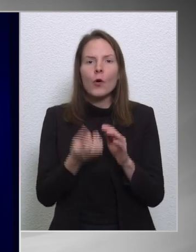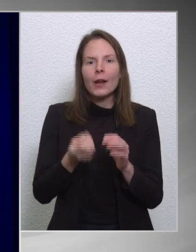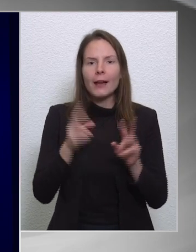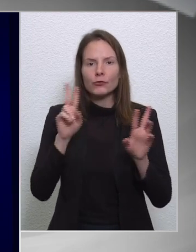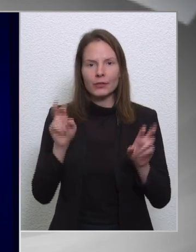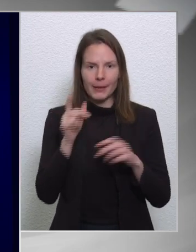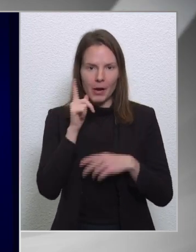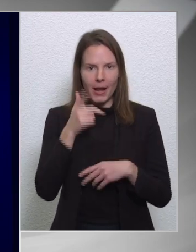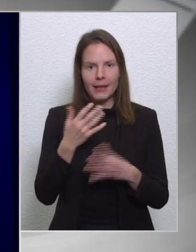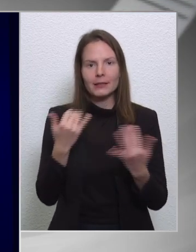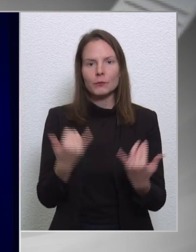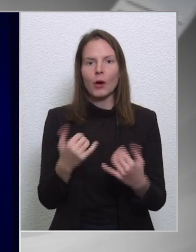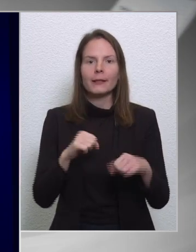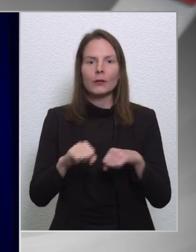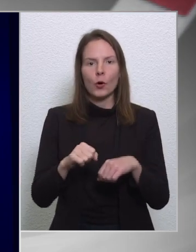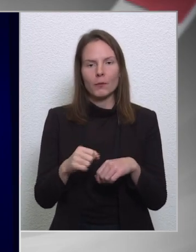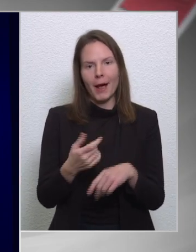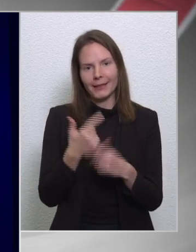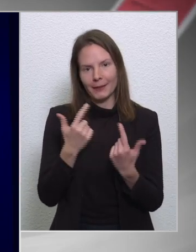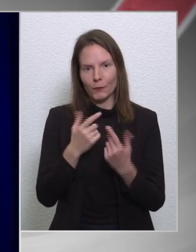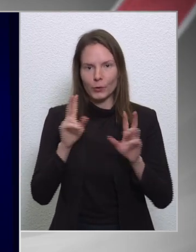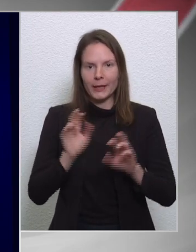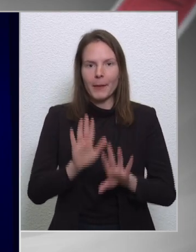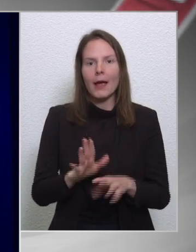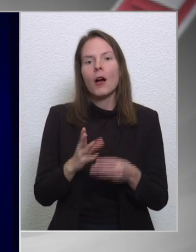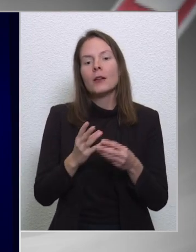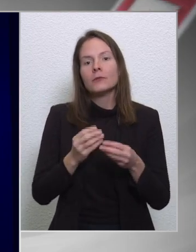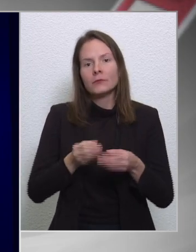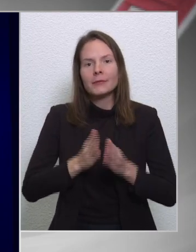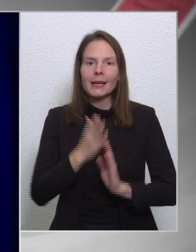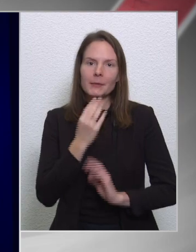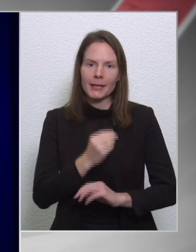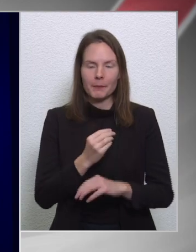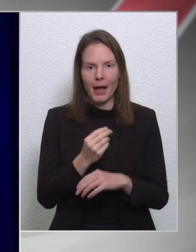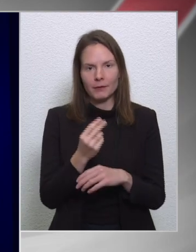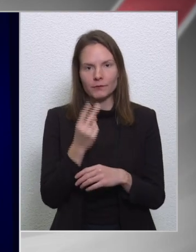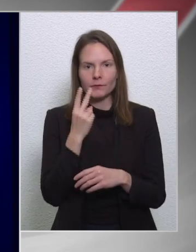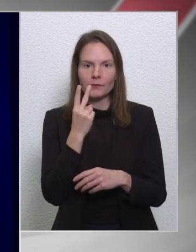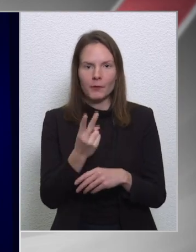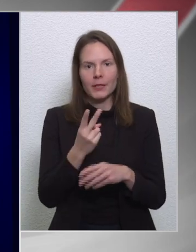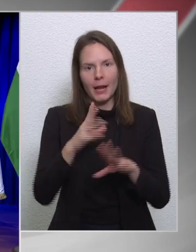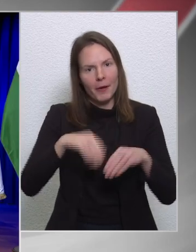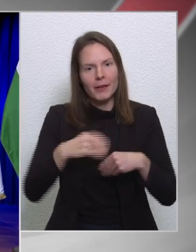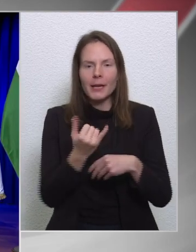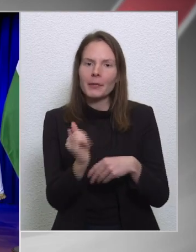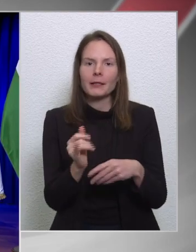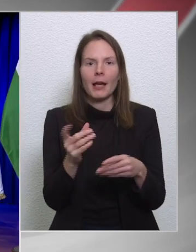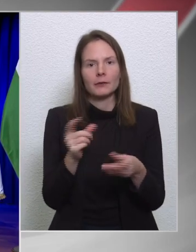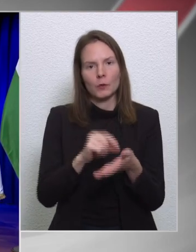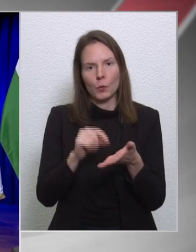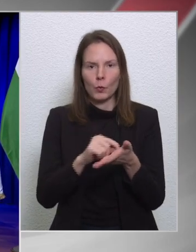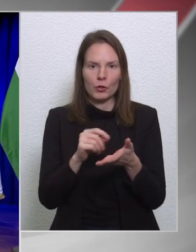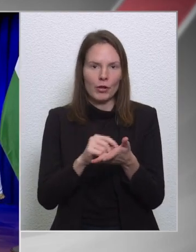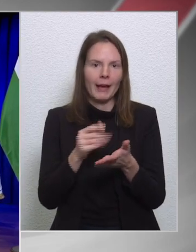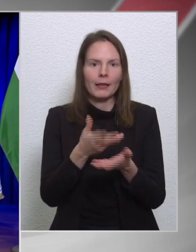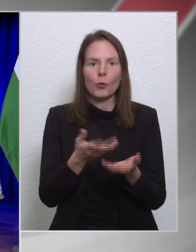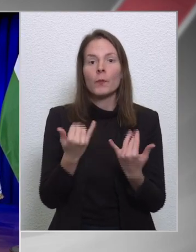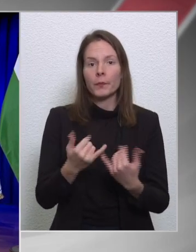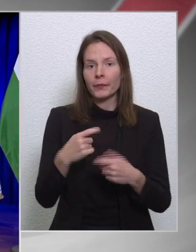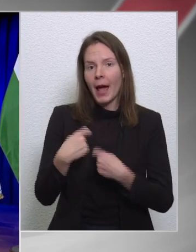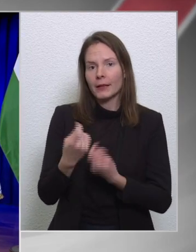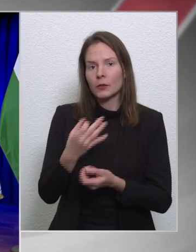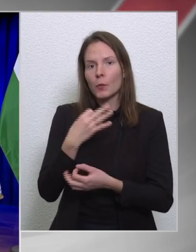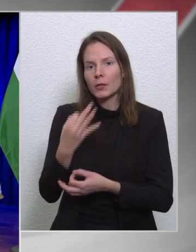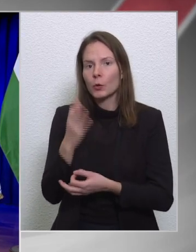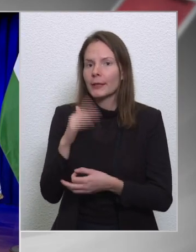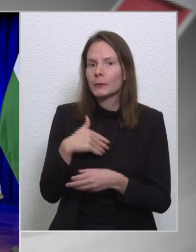lesz a mai kormányinfotémája, úgyhogy erre kérem szépen, hogy legyen tekintettel minden újságíró. És én akkor át is adnám a